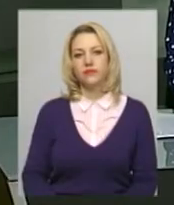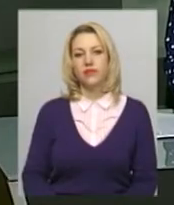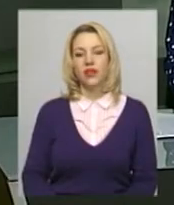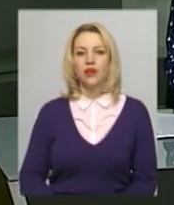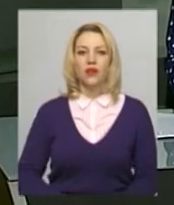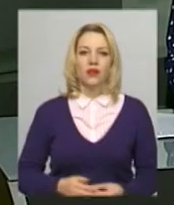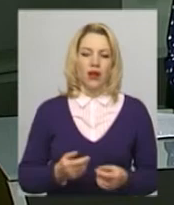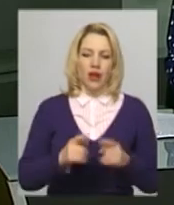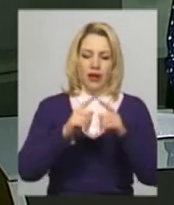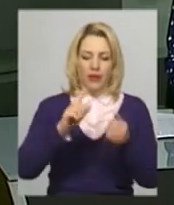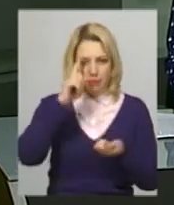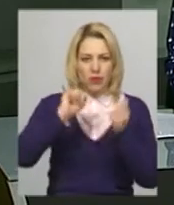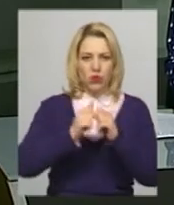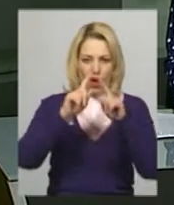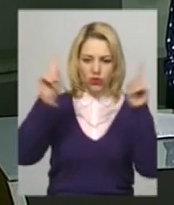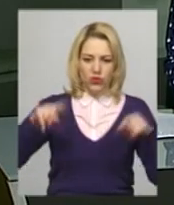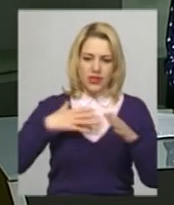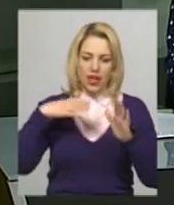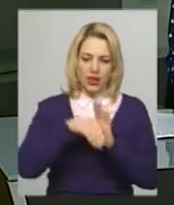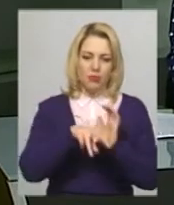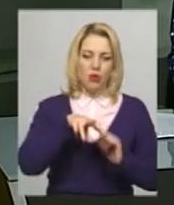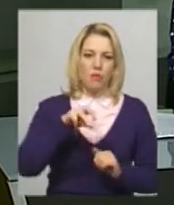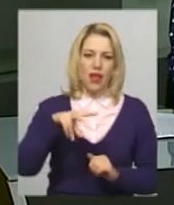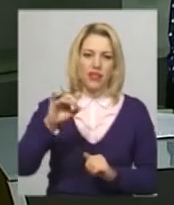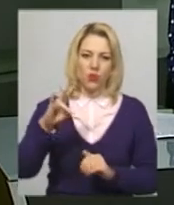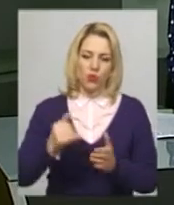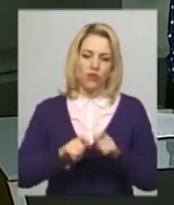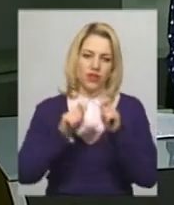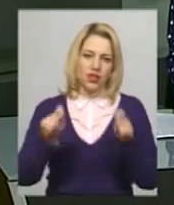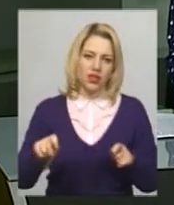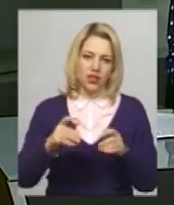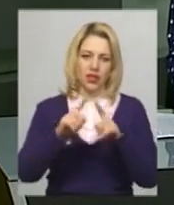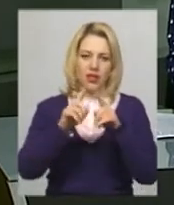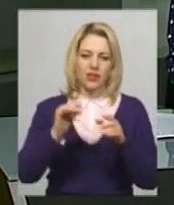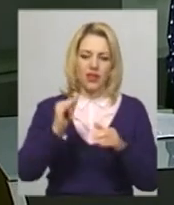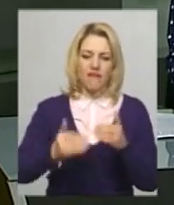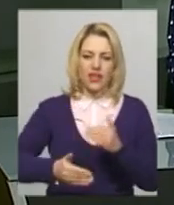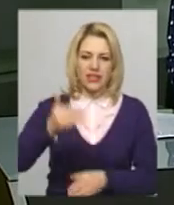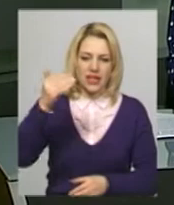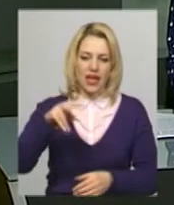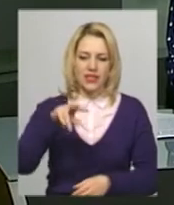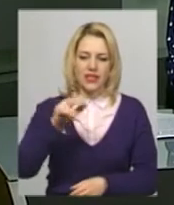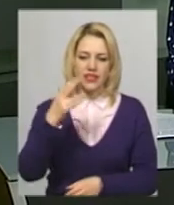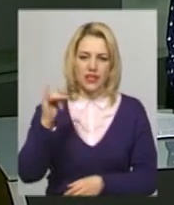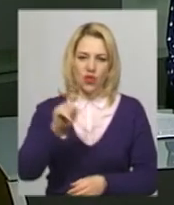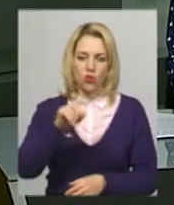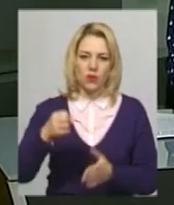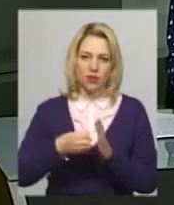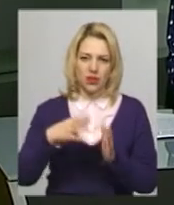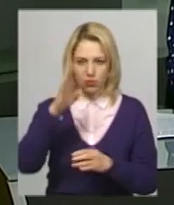Меморіальну дошку загиблому бійцю Івану Мельнику відкрили сьогодні на фасаді ліцею номер 15. Хлопець служив за контрактом у